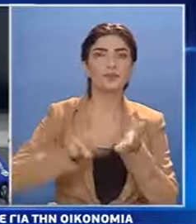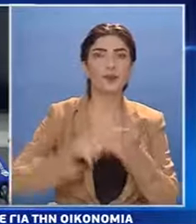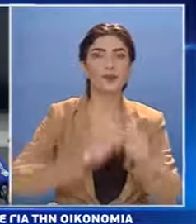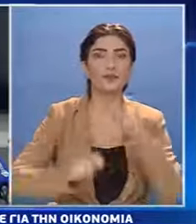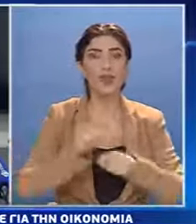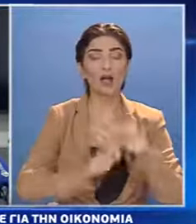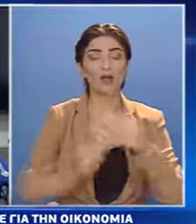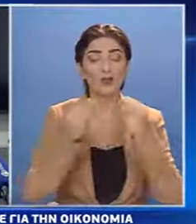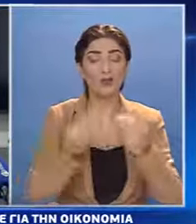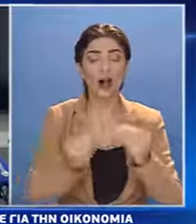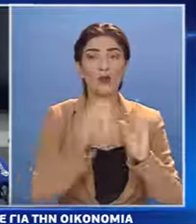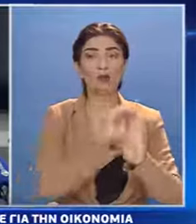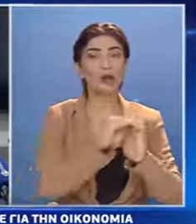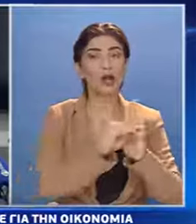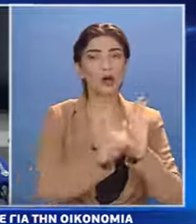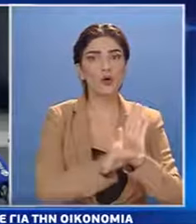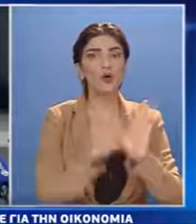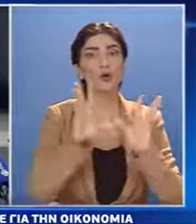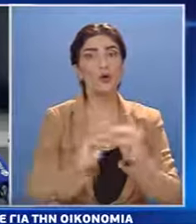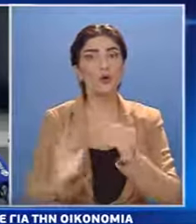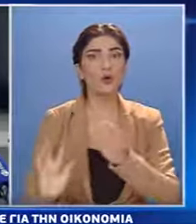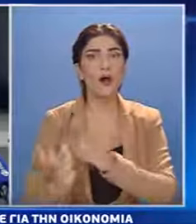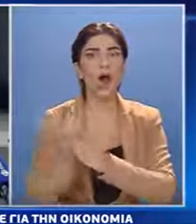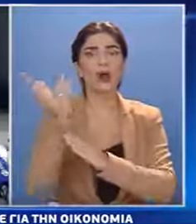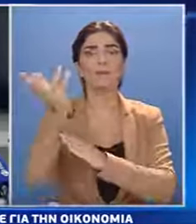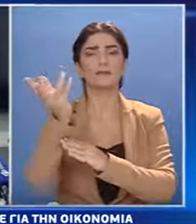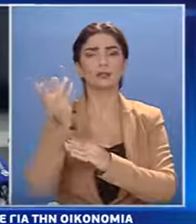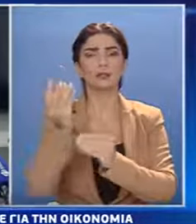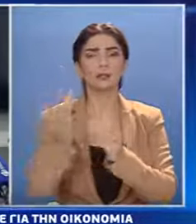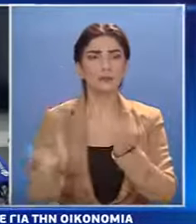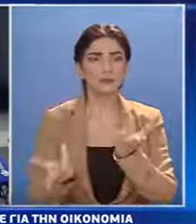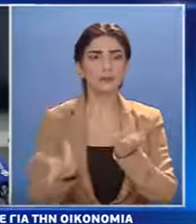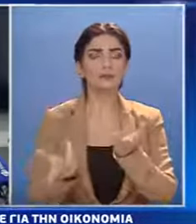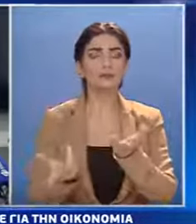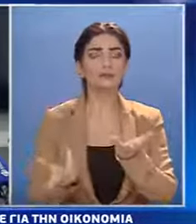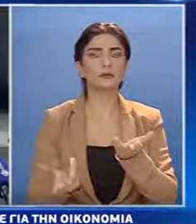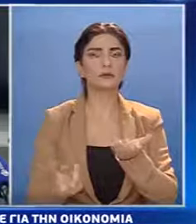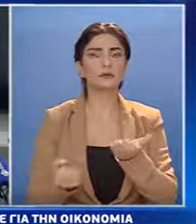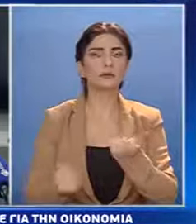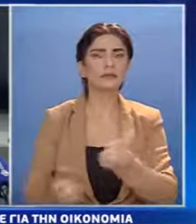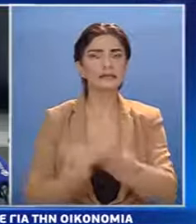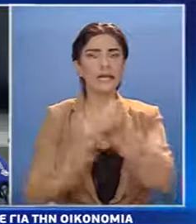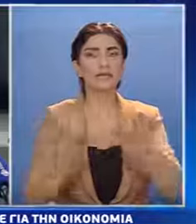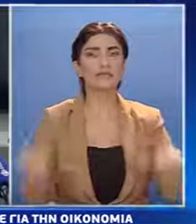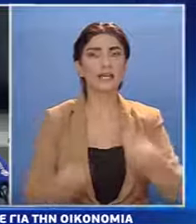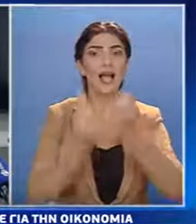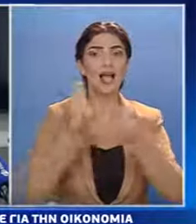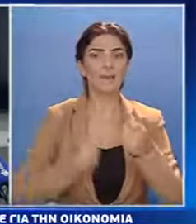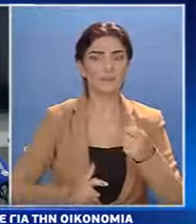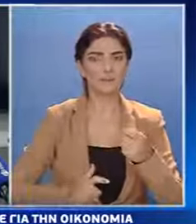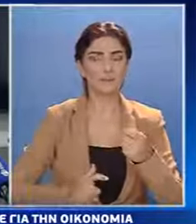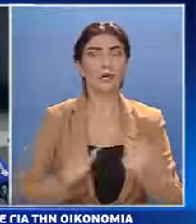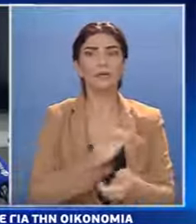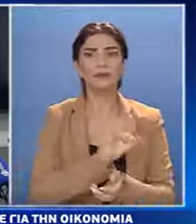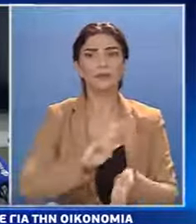για ανάπτυξη και ενίσχυση και ενδυνάμωση των νεοφιών επιχειρήσεων. Το κράτος έχει σημαντικό